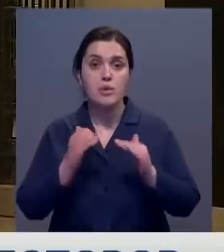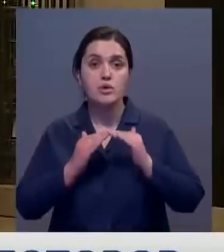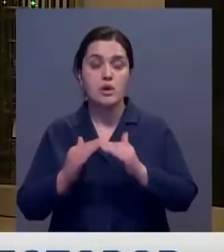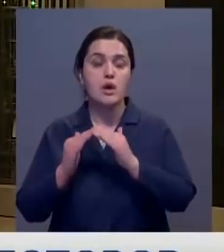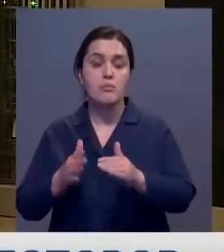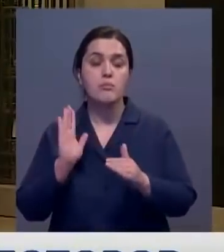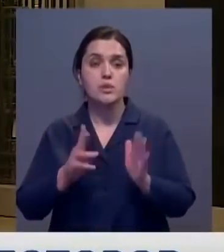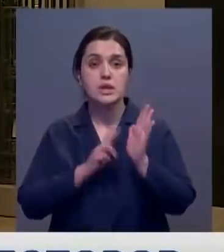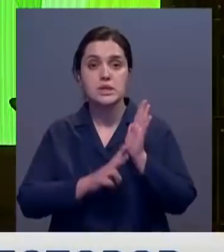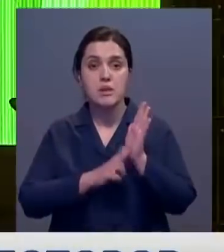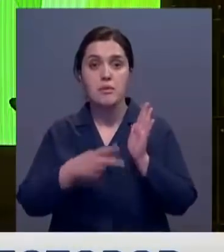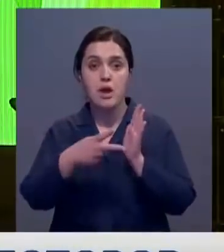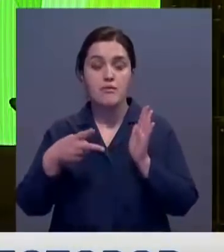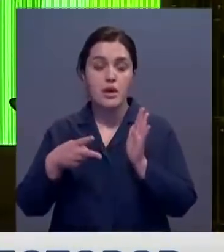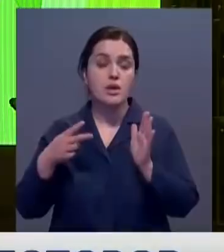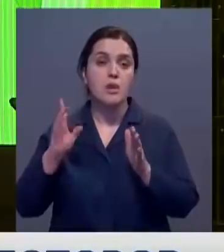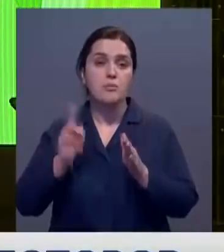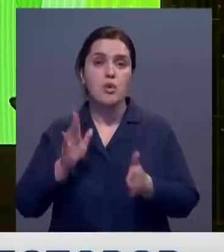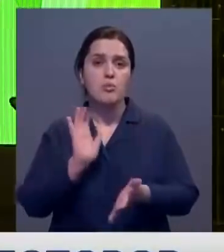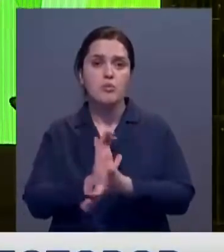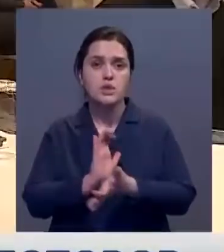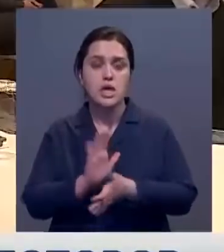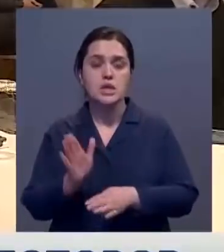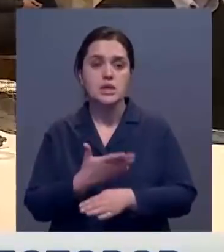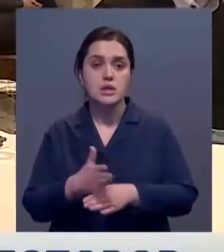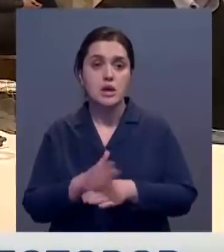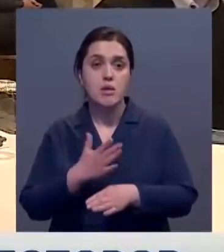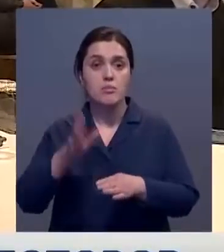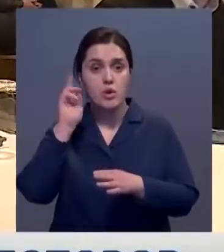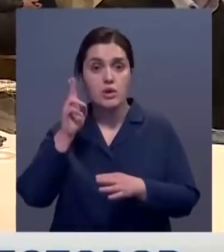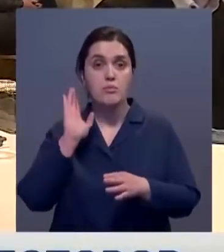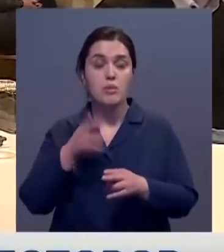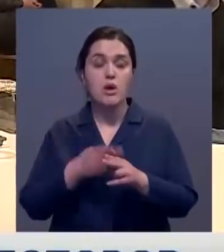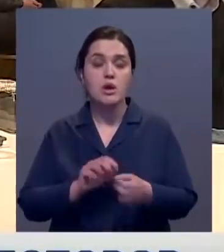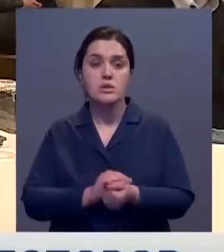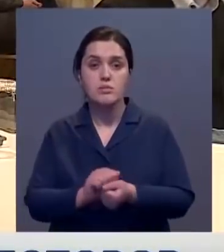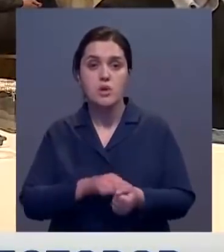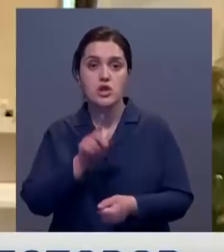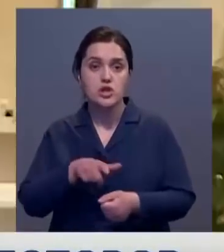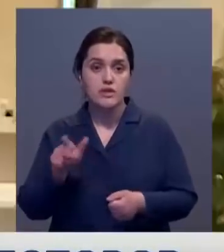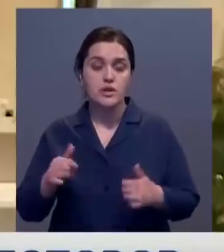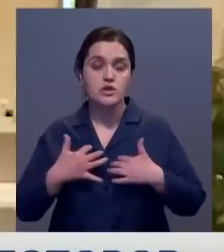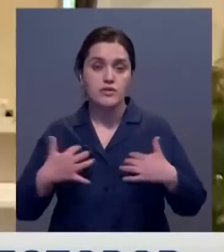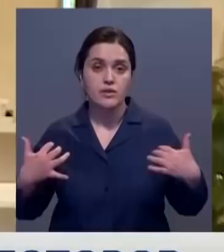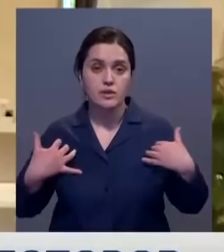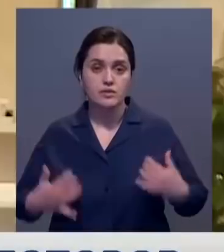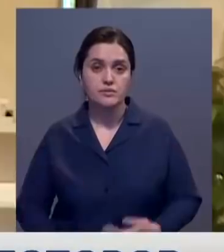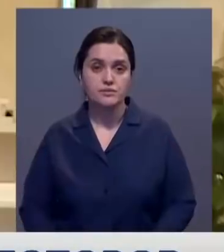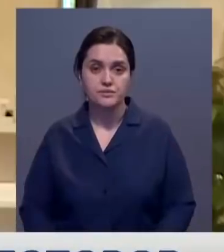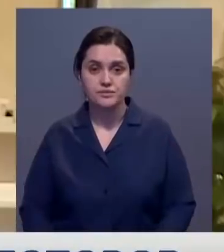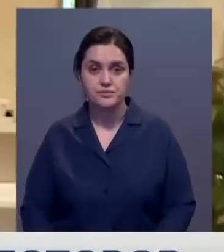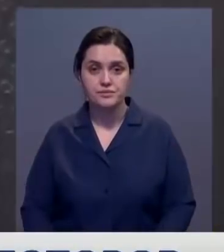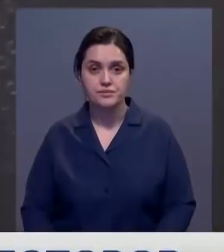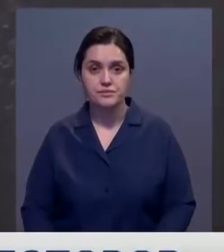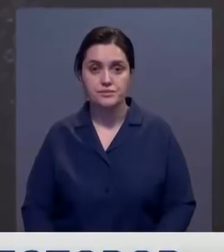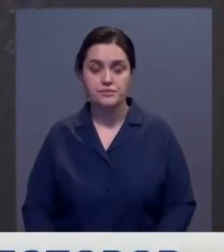домов. Там установят мусоросортировку и канализацию, которая будет перерабатывать продукты жизнедеятельности человека и животных. Весь поселок будет работать только на